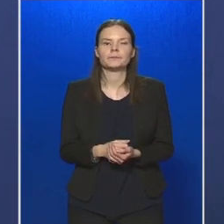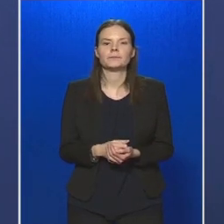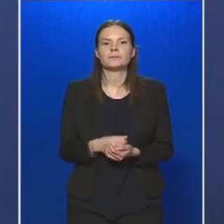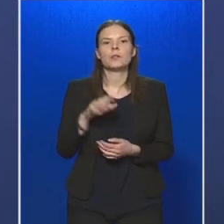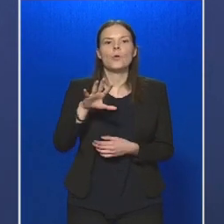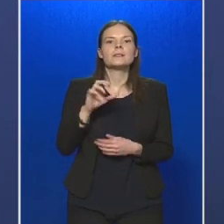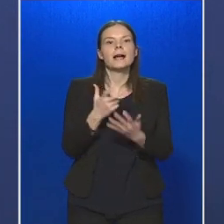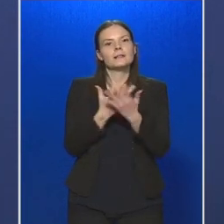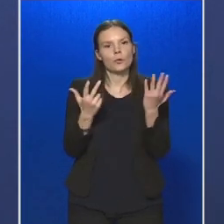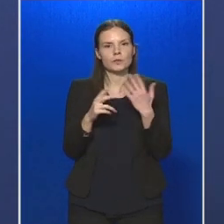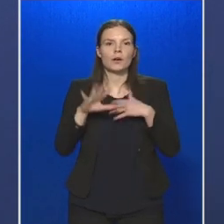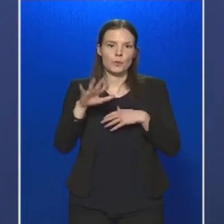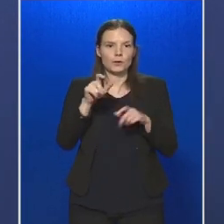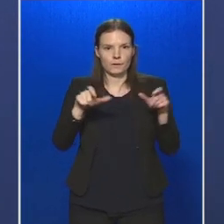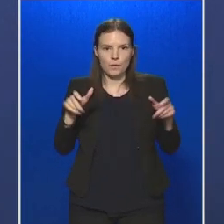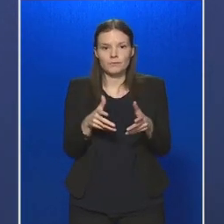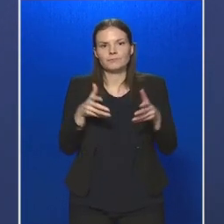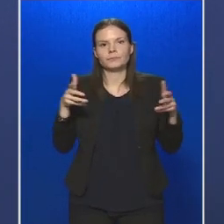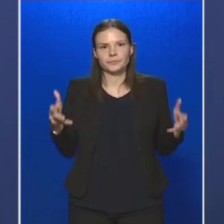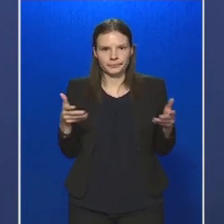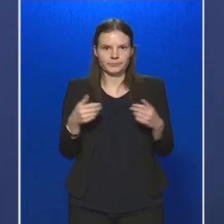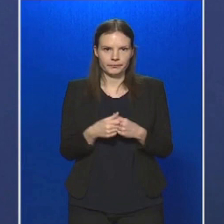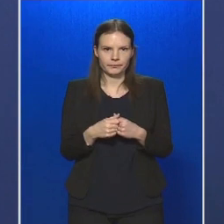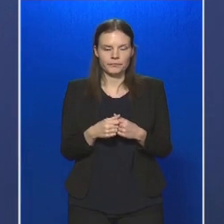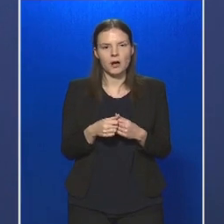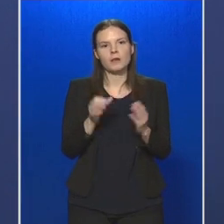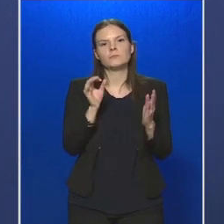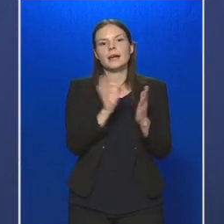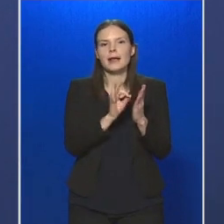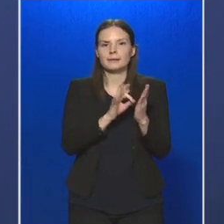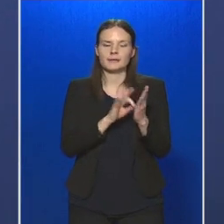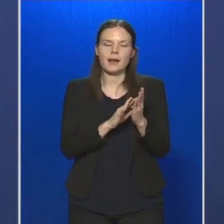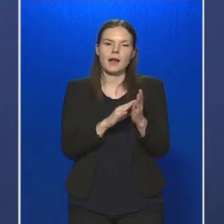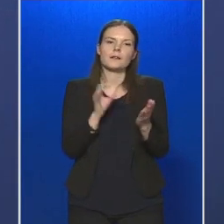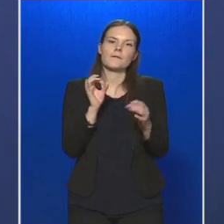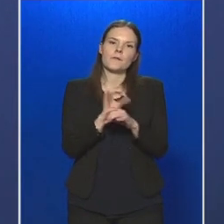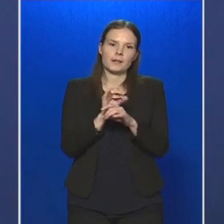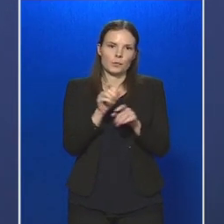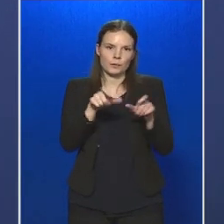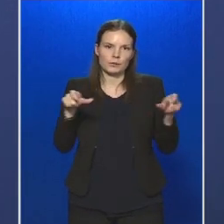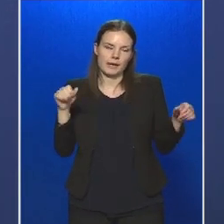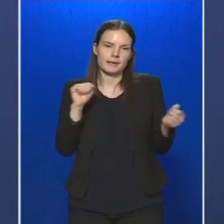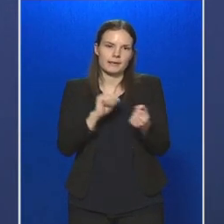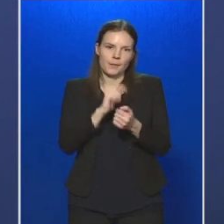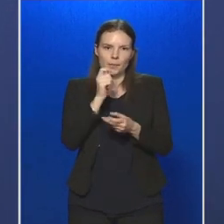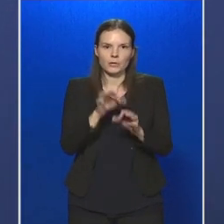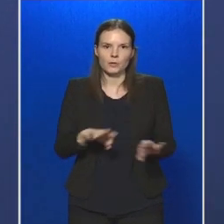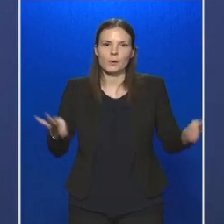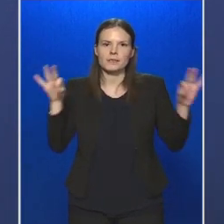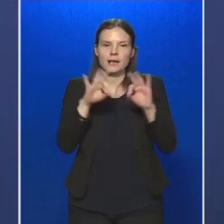585 főre emelkedett a regisztrált fertőzöttek szám a Magyarországon.